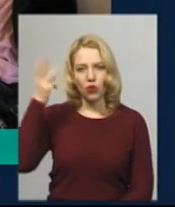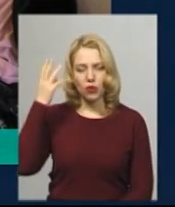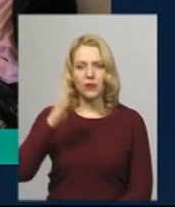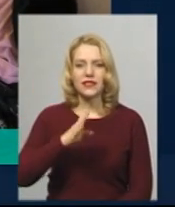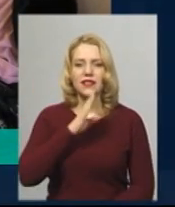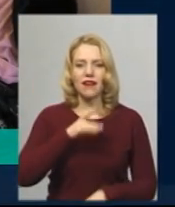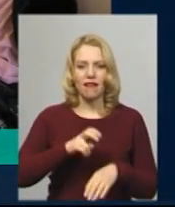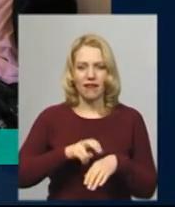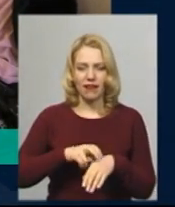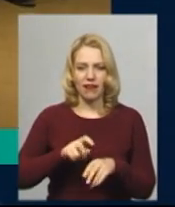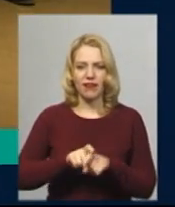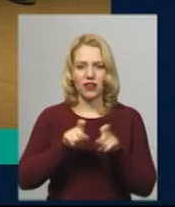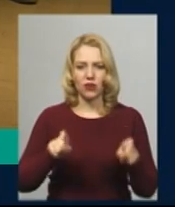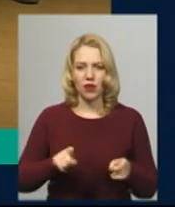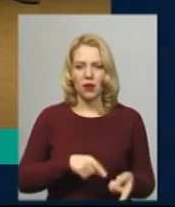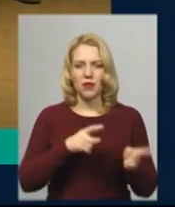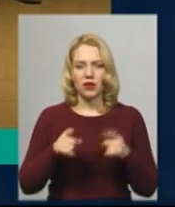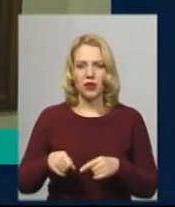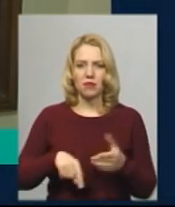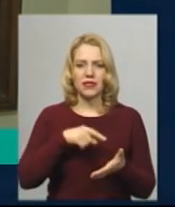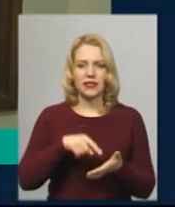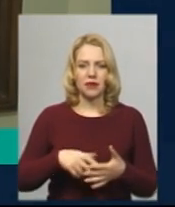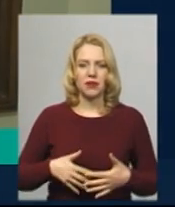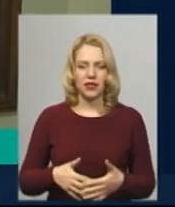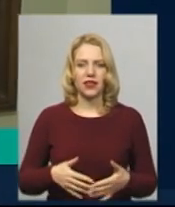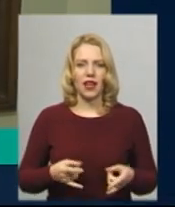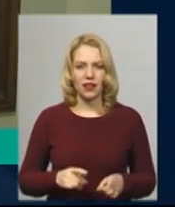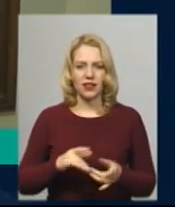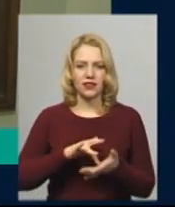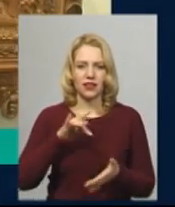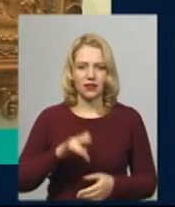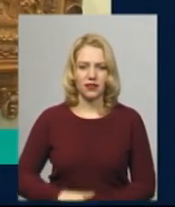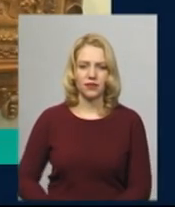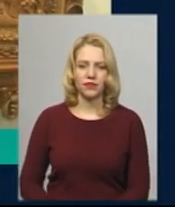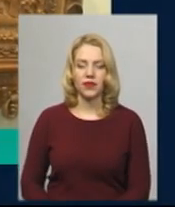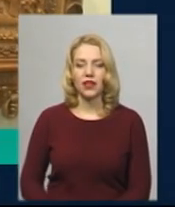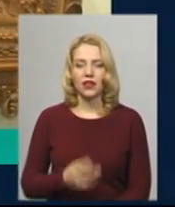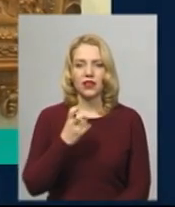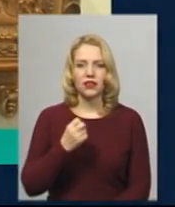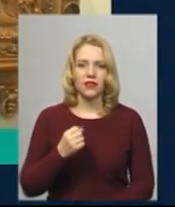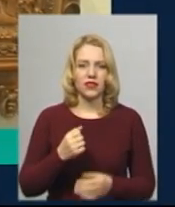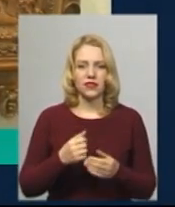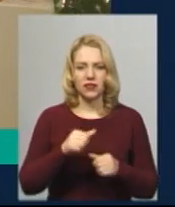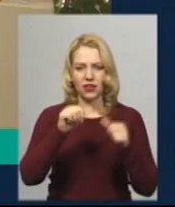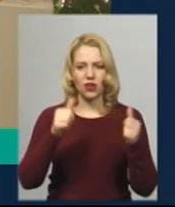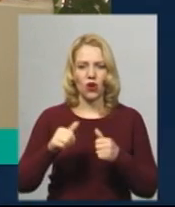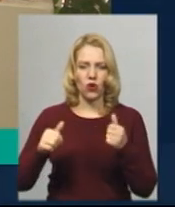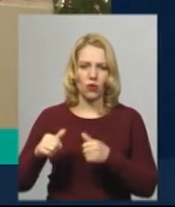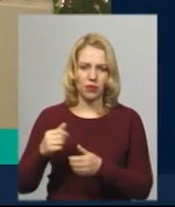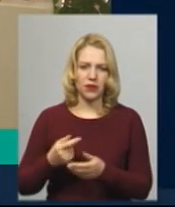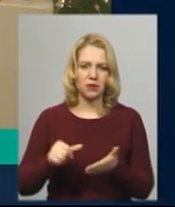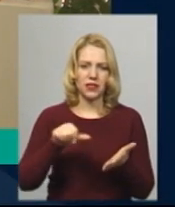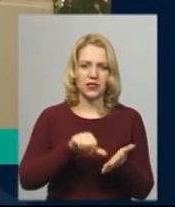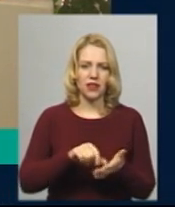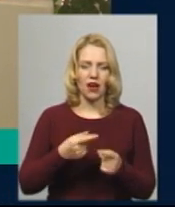амбулаторій перевели до міського перинатального центру. Понад 200 художніх робіт представили у Хмельницькій дитячій школі образотворчого та